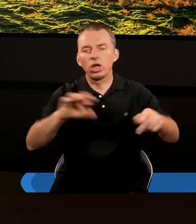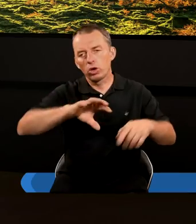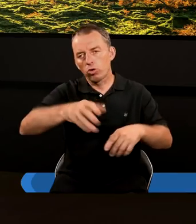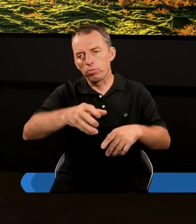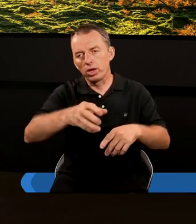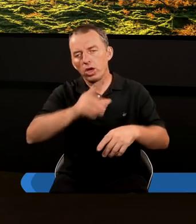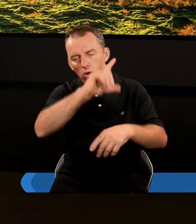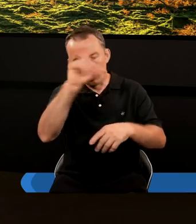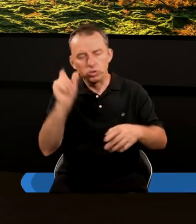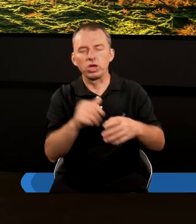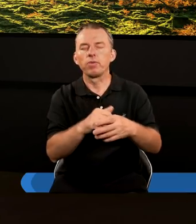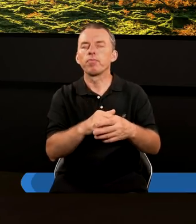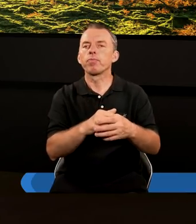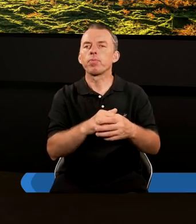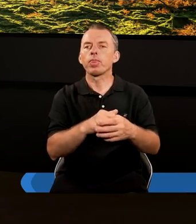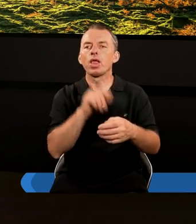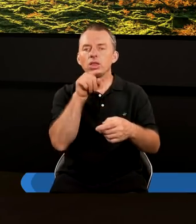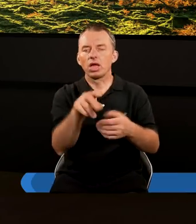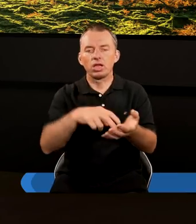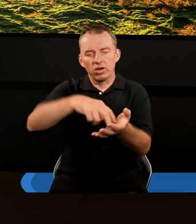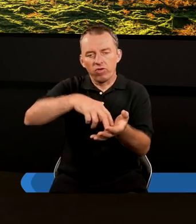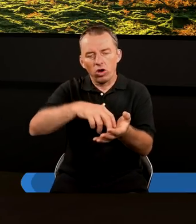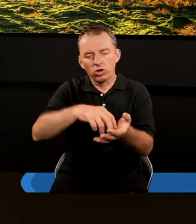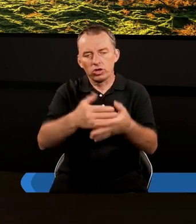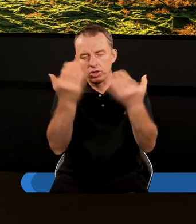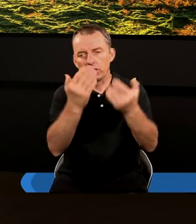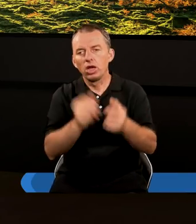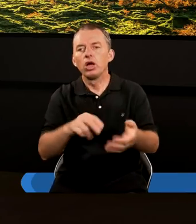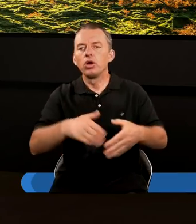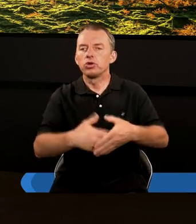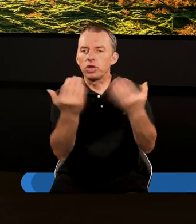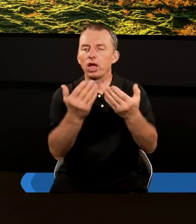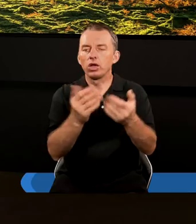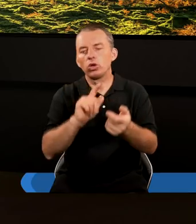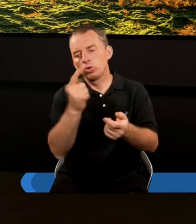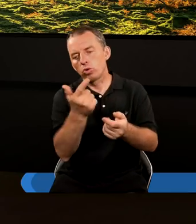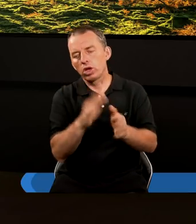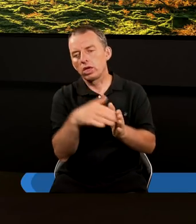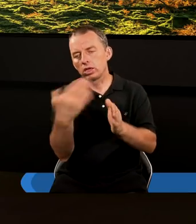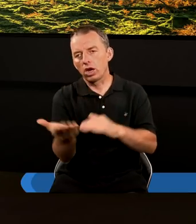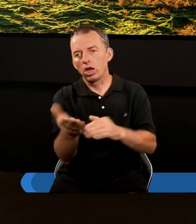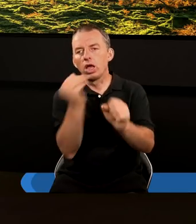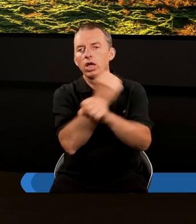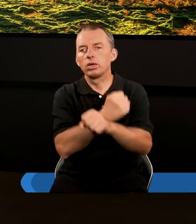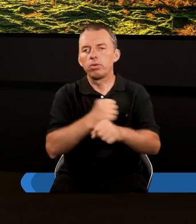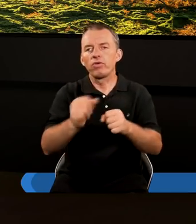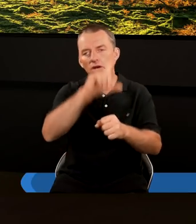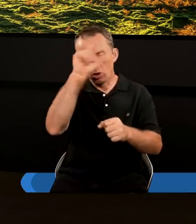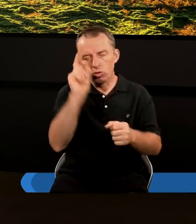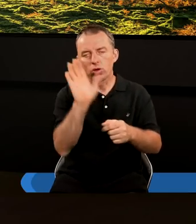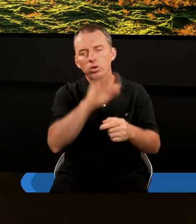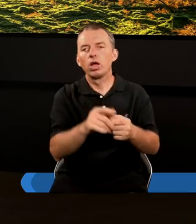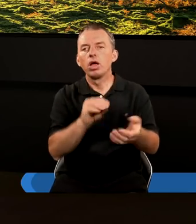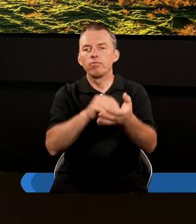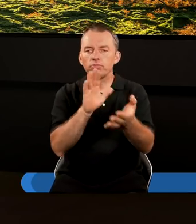ludzi. Dzień trwogi i dzień, z drugiej strony, zbawienia dla ludu bożego,